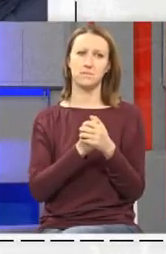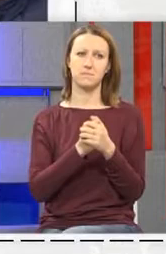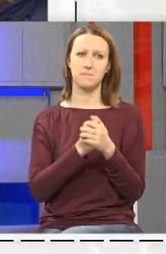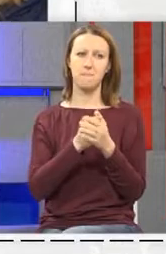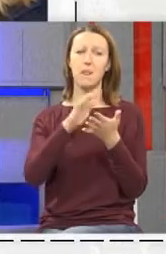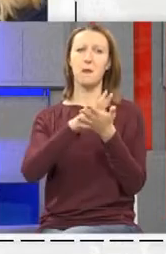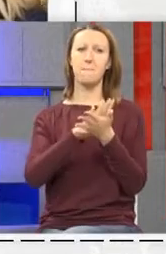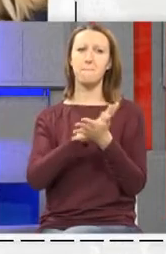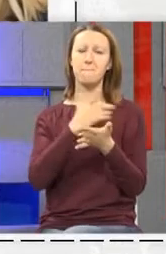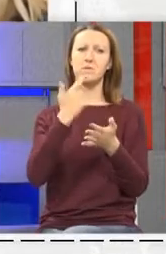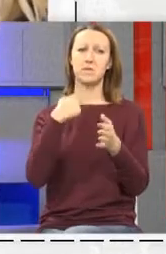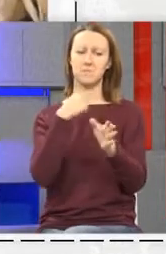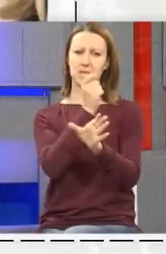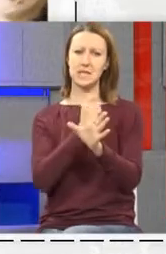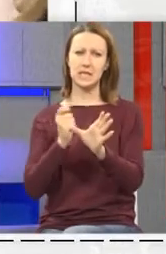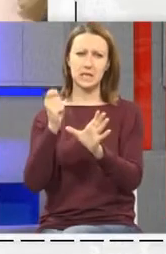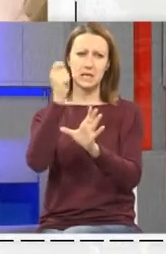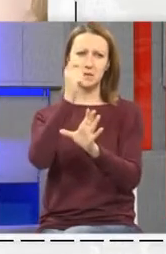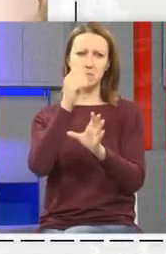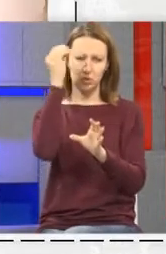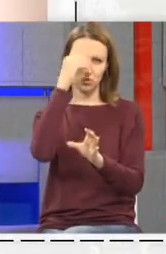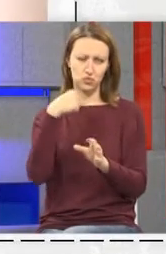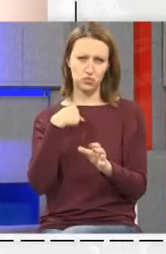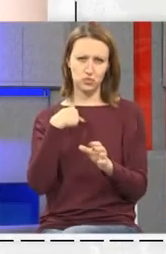Pa nastali su počto sam kipar po struci